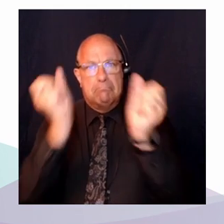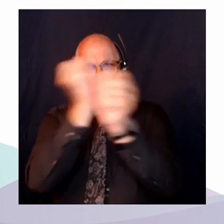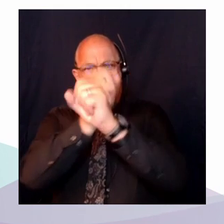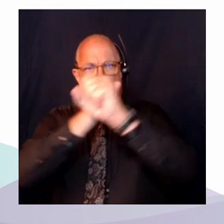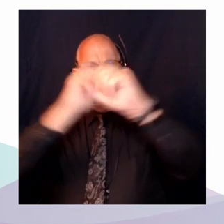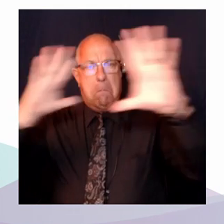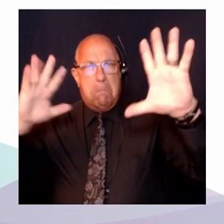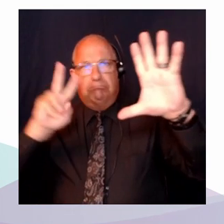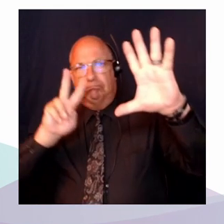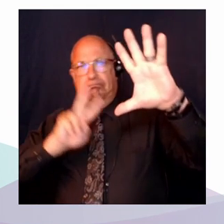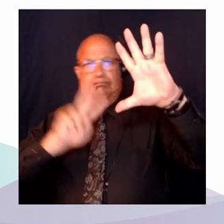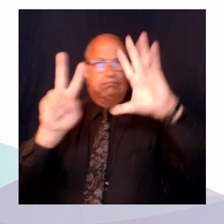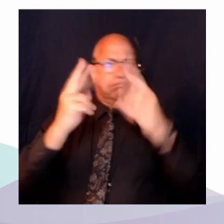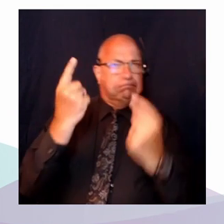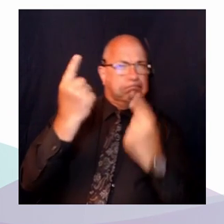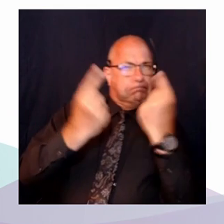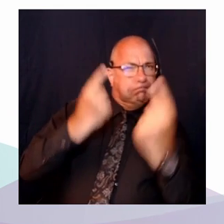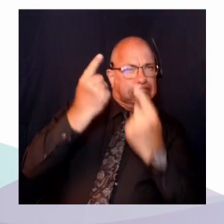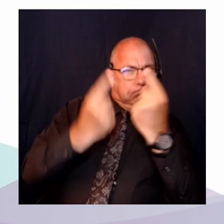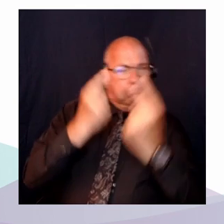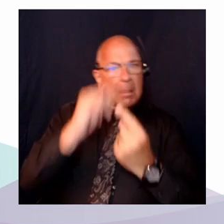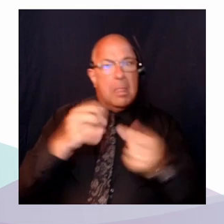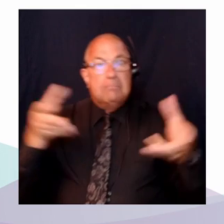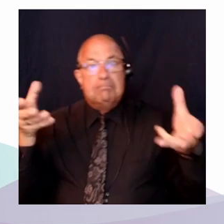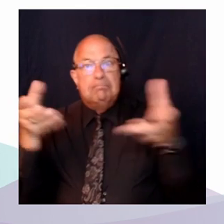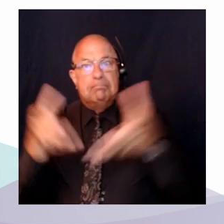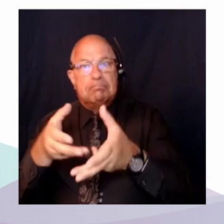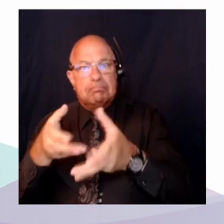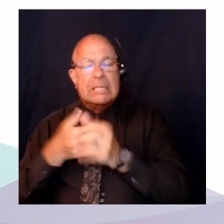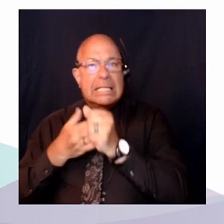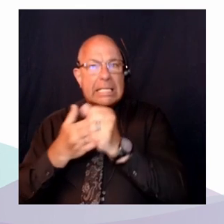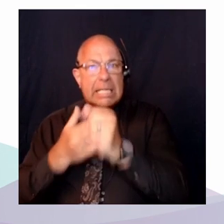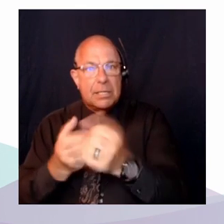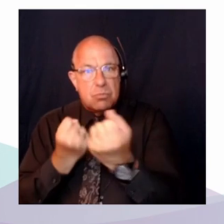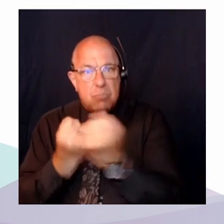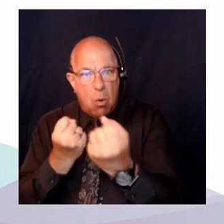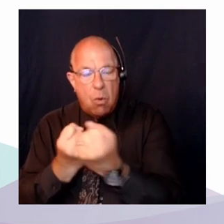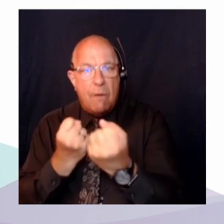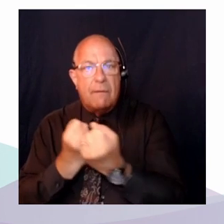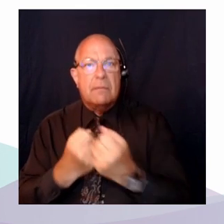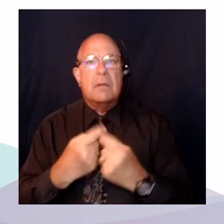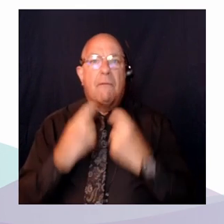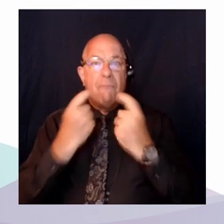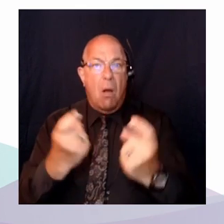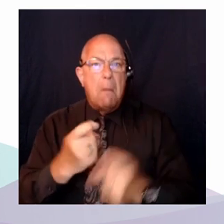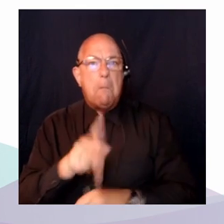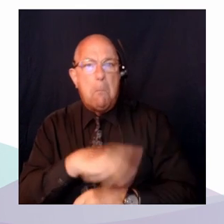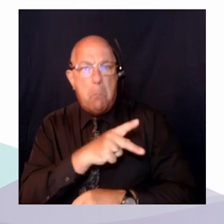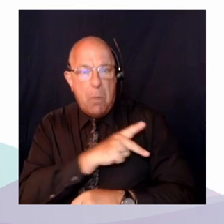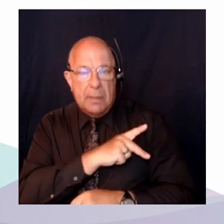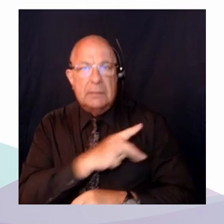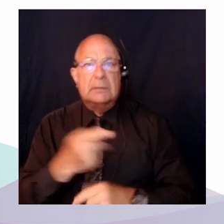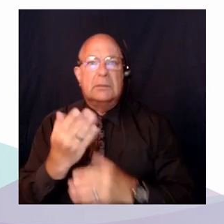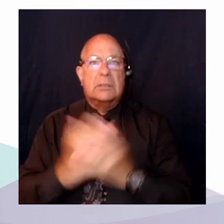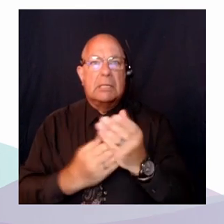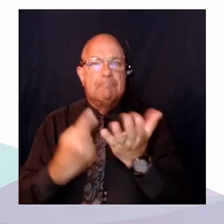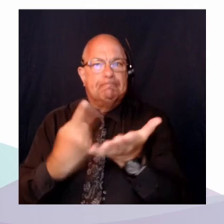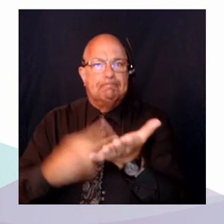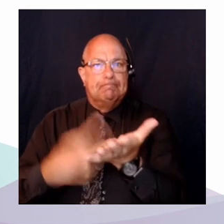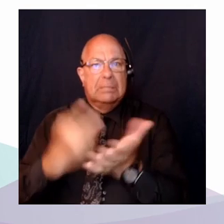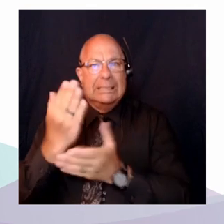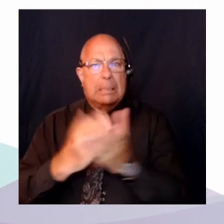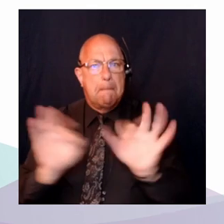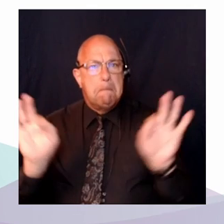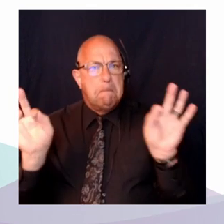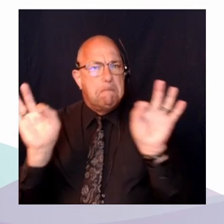des personnalités connues afin d'aborder certaines des questions cruciales de notre époque. Aujourd